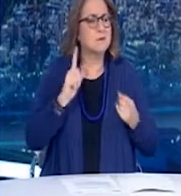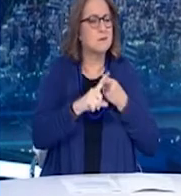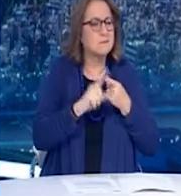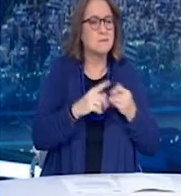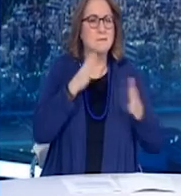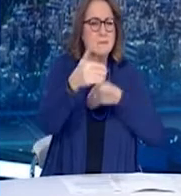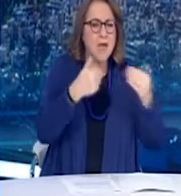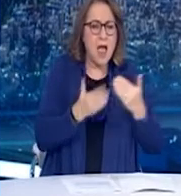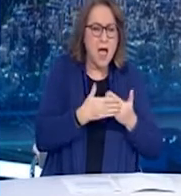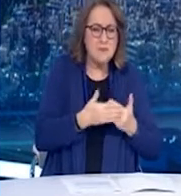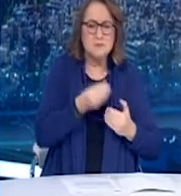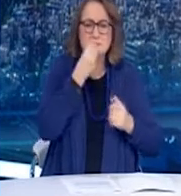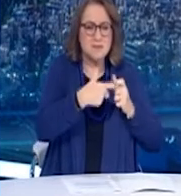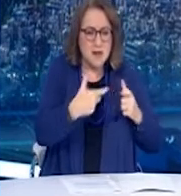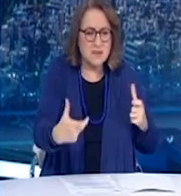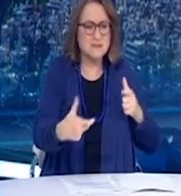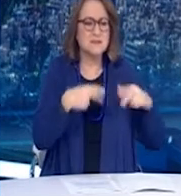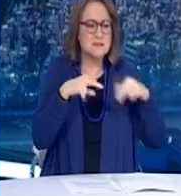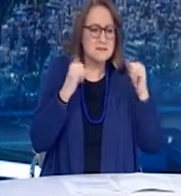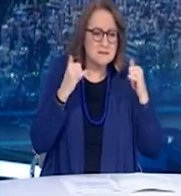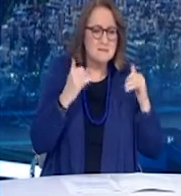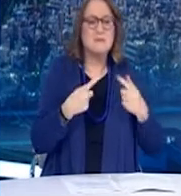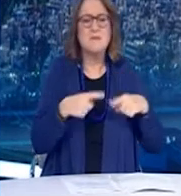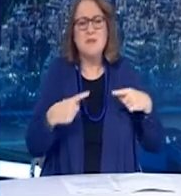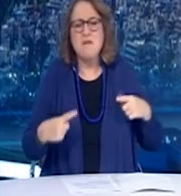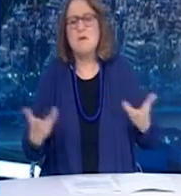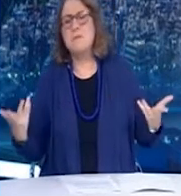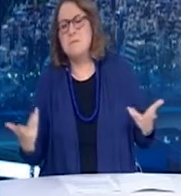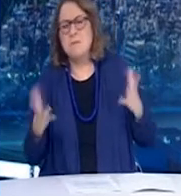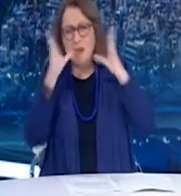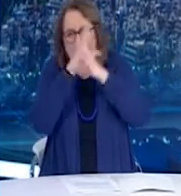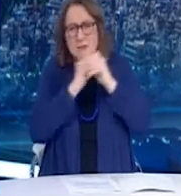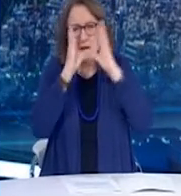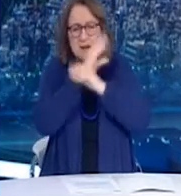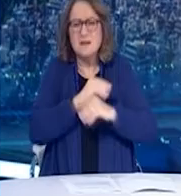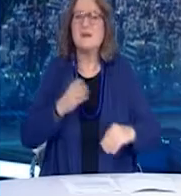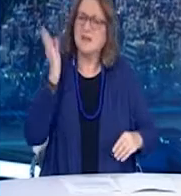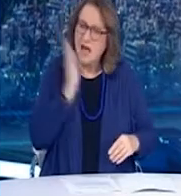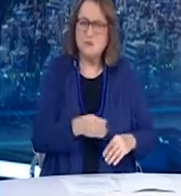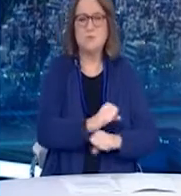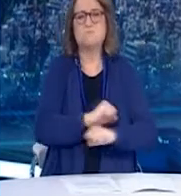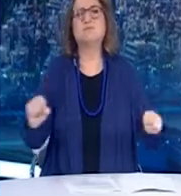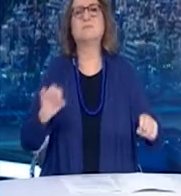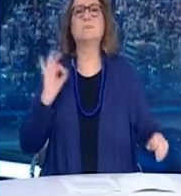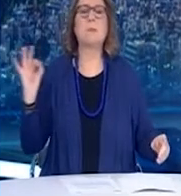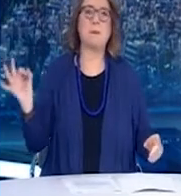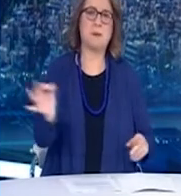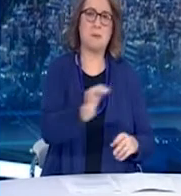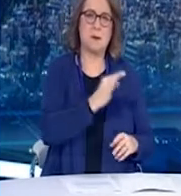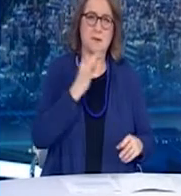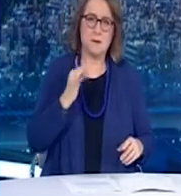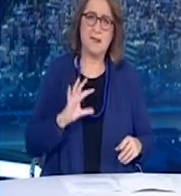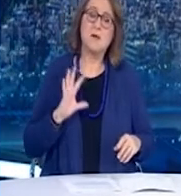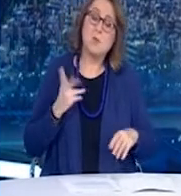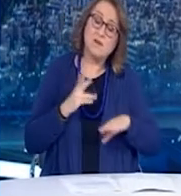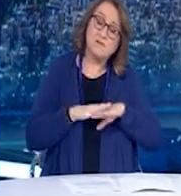πιθανόν ότι και η χαλαρή συμπεριφορά κάποιων έστω λίγων εν μέσω lockdown η μη σχολαστική τήρηση των μέτρων να οδήγησε και